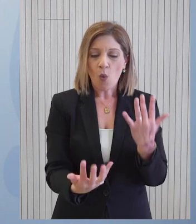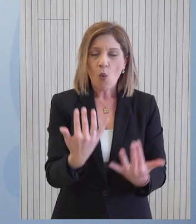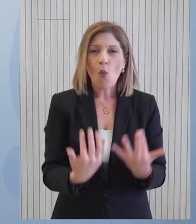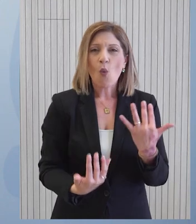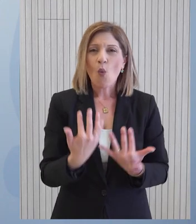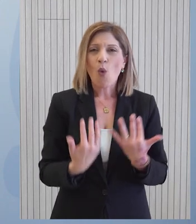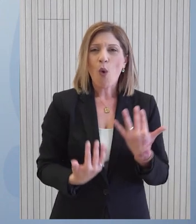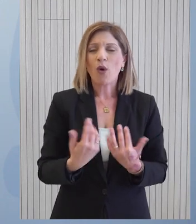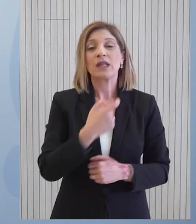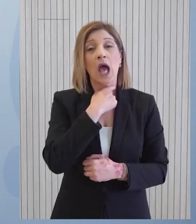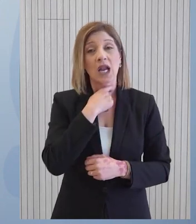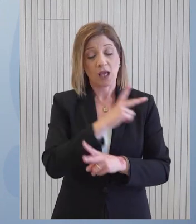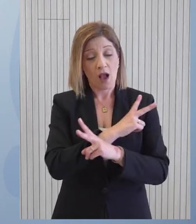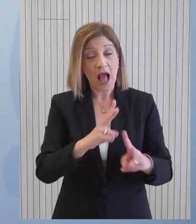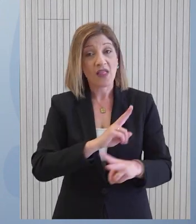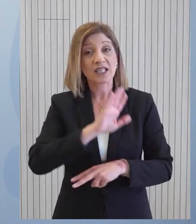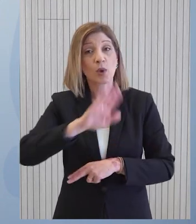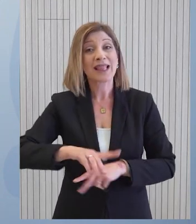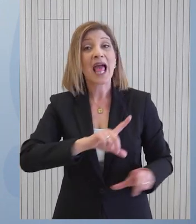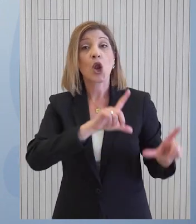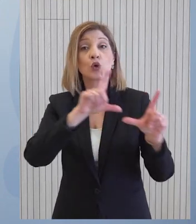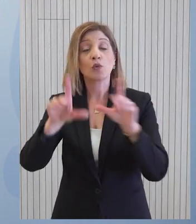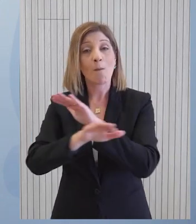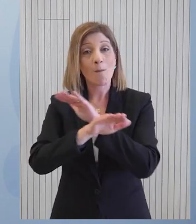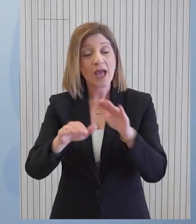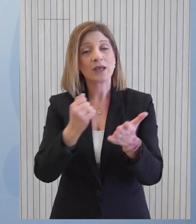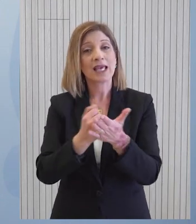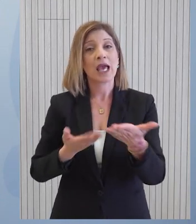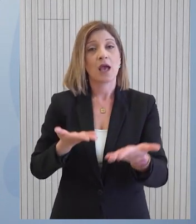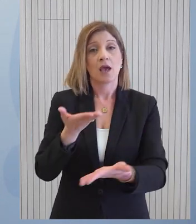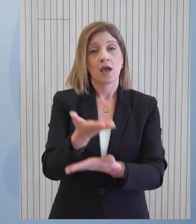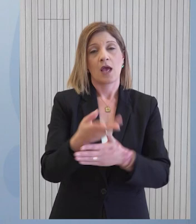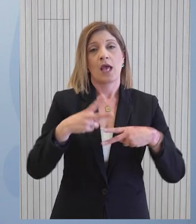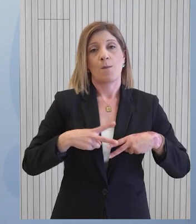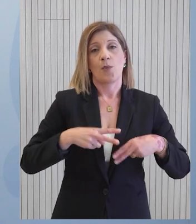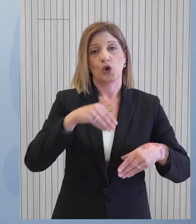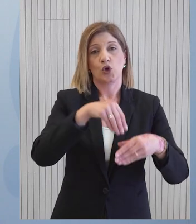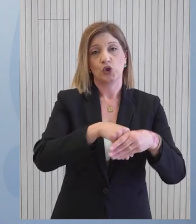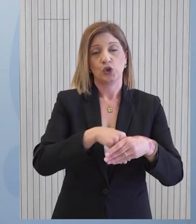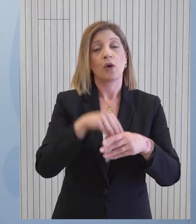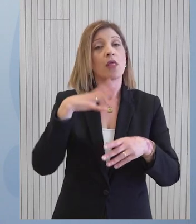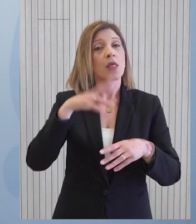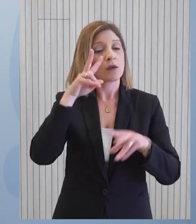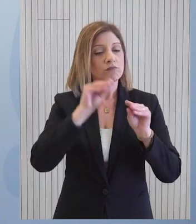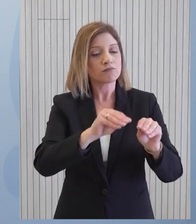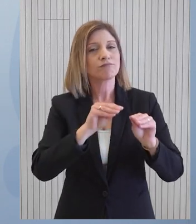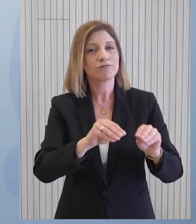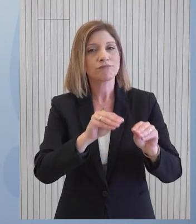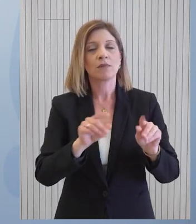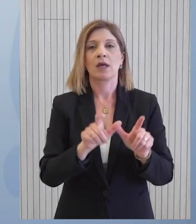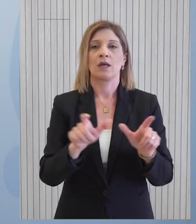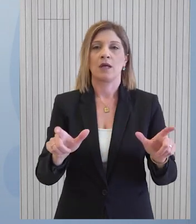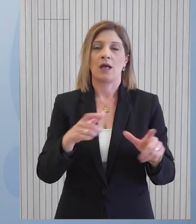από επαρχιακές διοίκησης μέχρι τέλος Μαΐου και υποβολή πρότασης από το Υπουργείο Εσωτερικών για αξιοποίηση, εκπαίδευση και